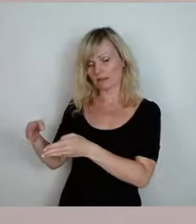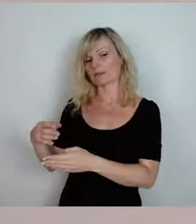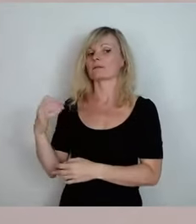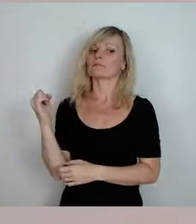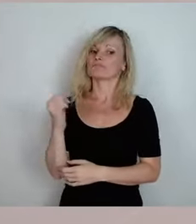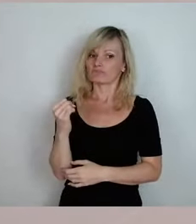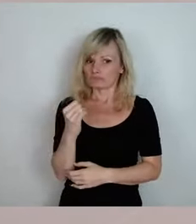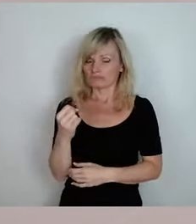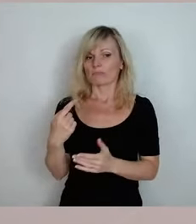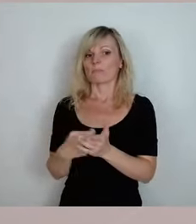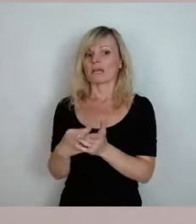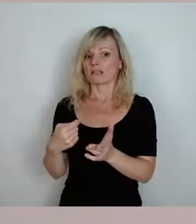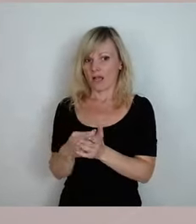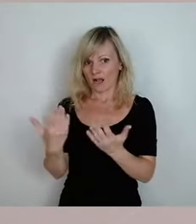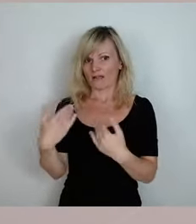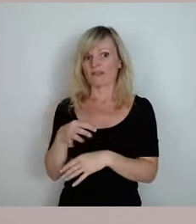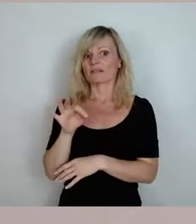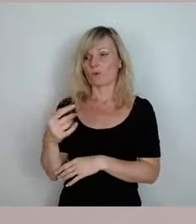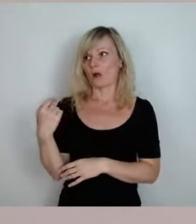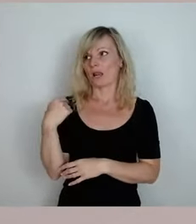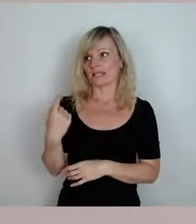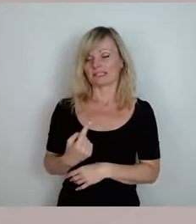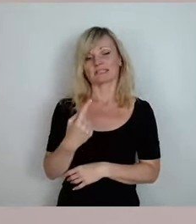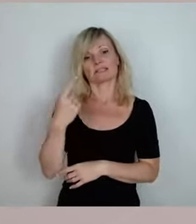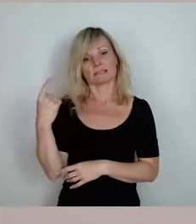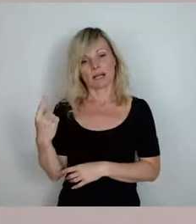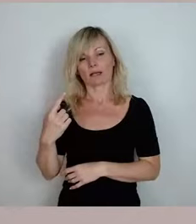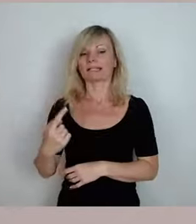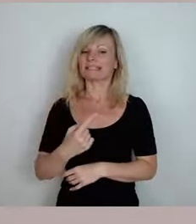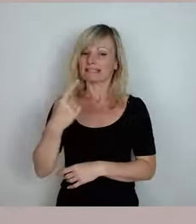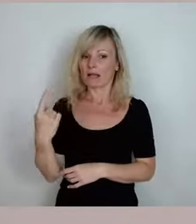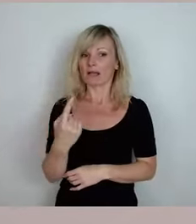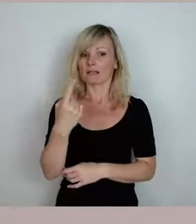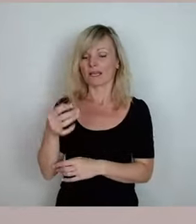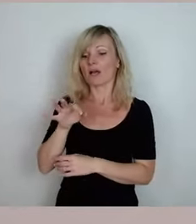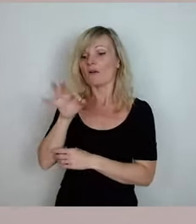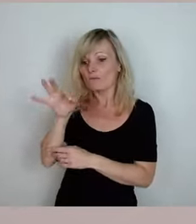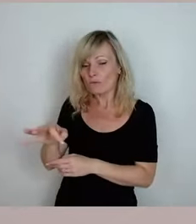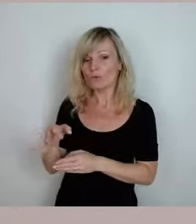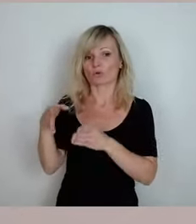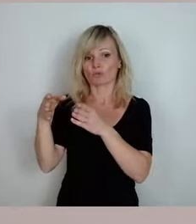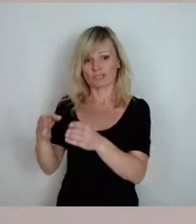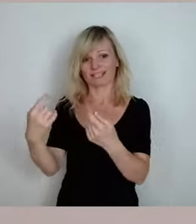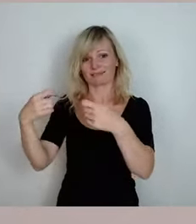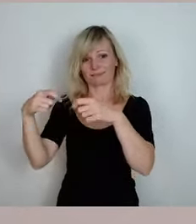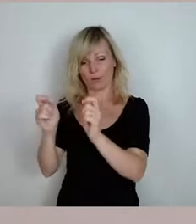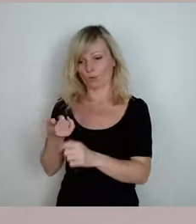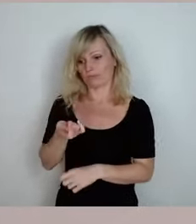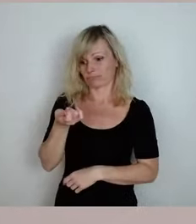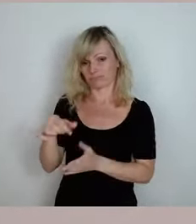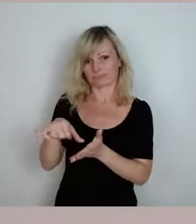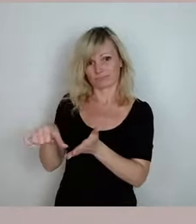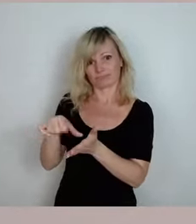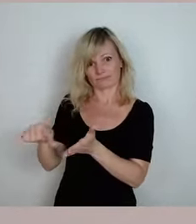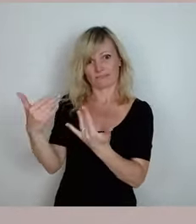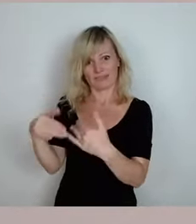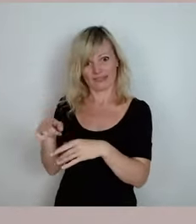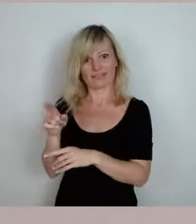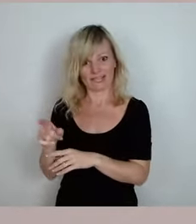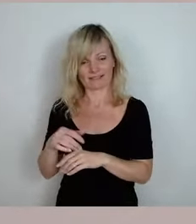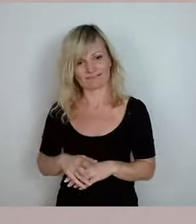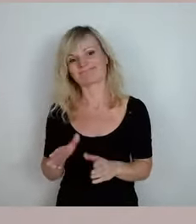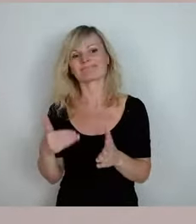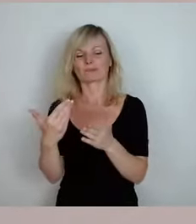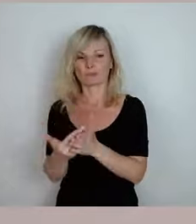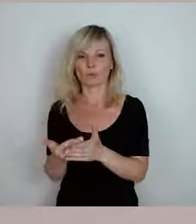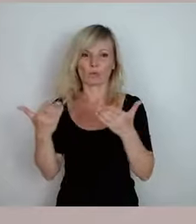Betrag gewesen, den wir über die letzten Jahre jährlich für die Straßenbau, für den Straßenbau hatten. Also, das ist jetzt das Spannungsfeld